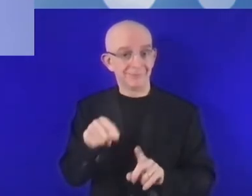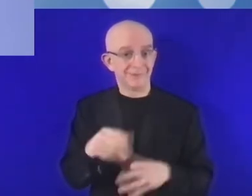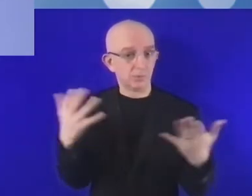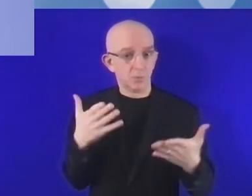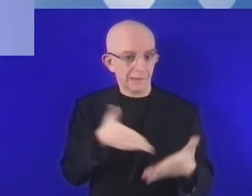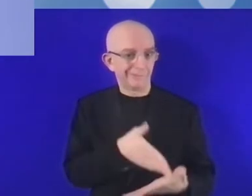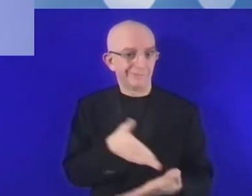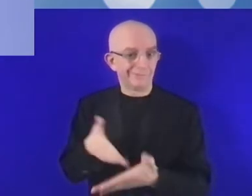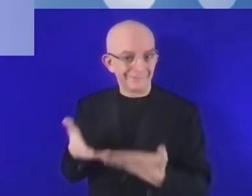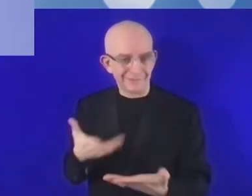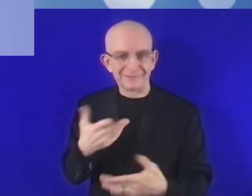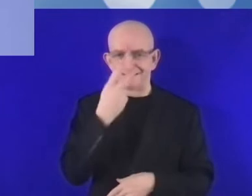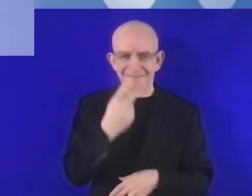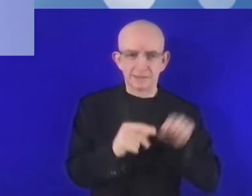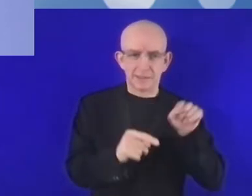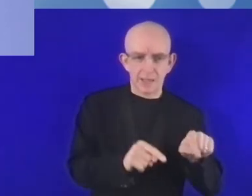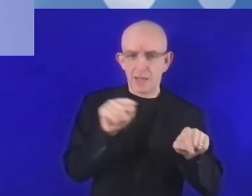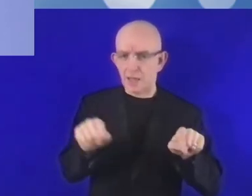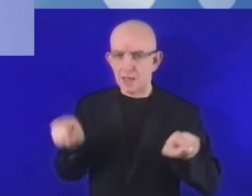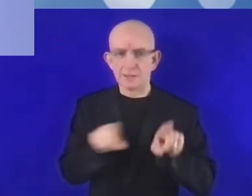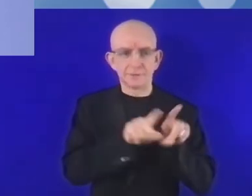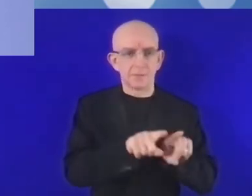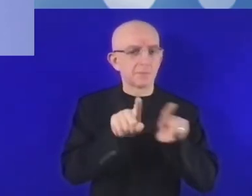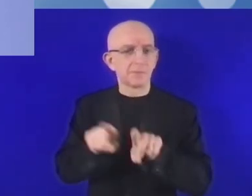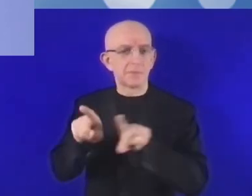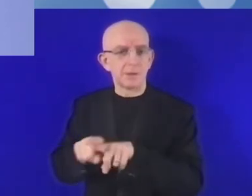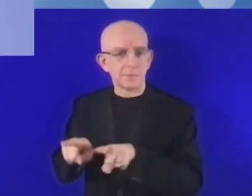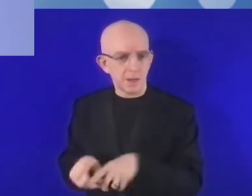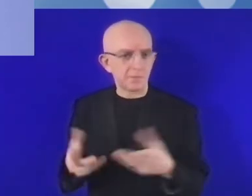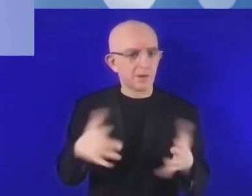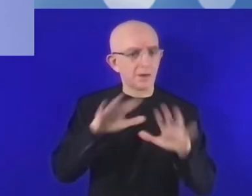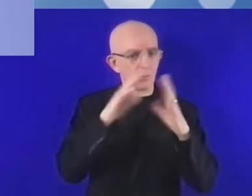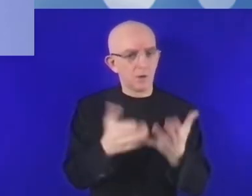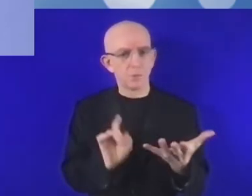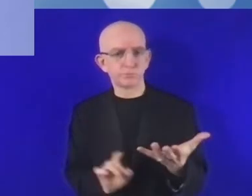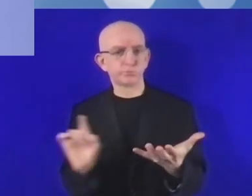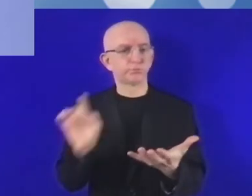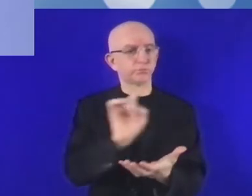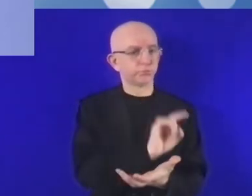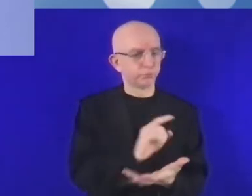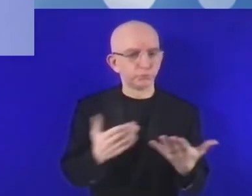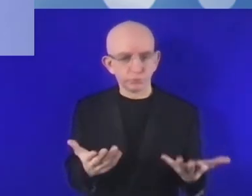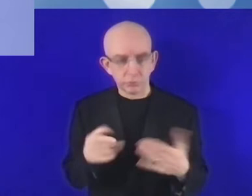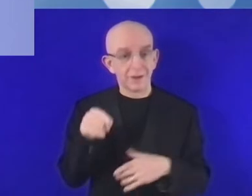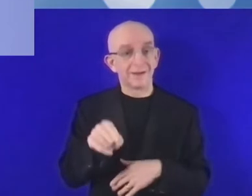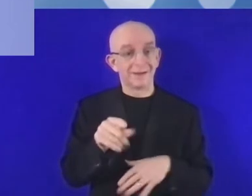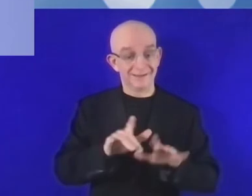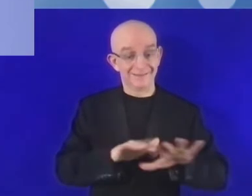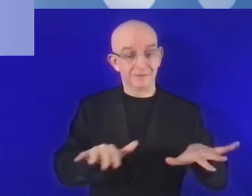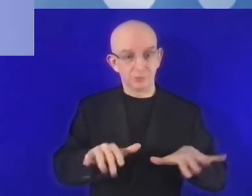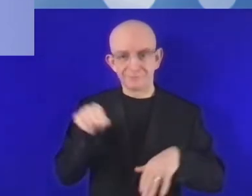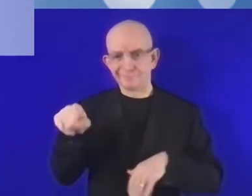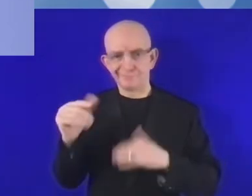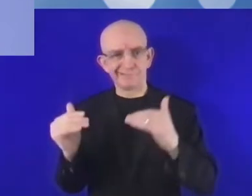prowadzi swoją działalność również w innych zakątkach globu. więc jeśli chodzi o tę przepaść cyfrową,